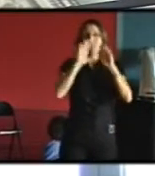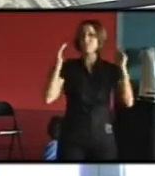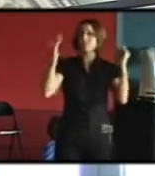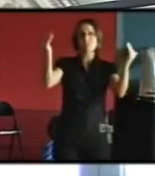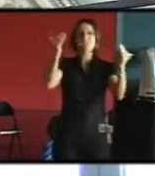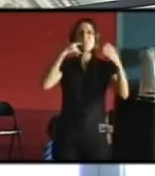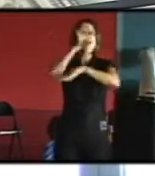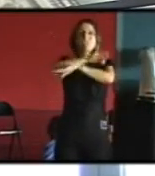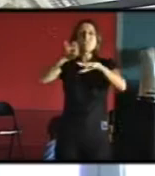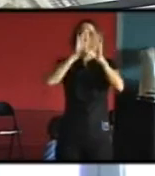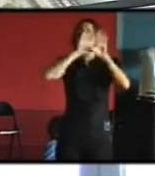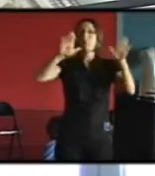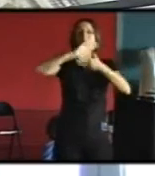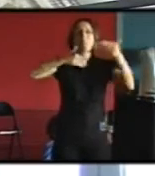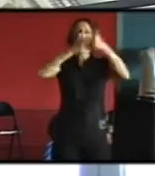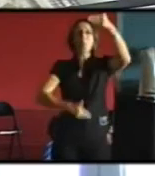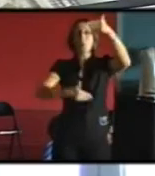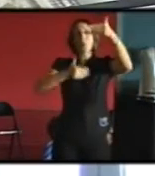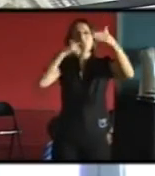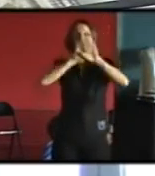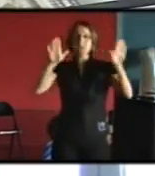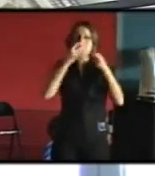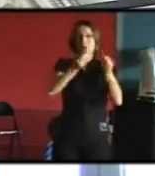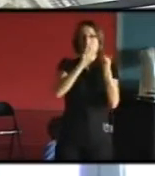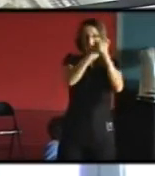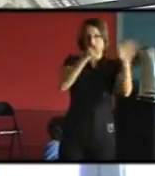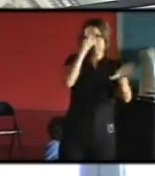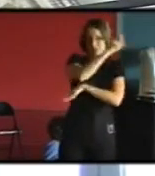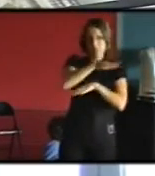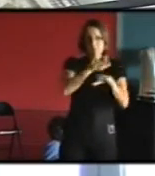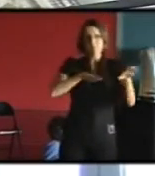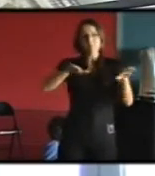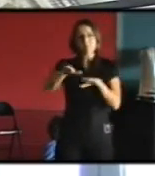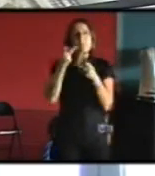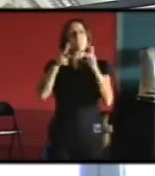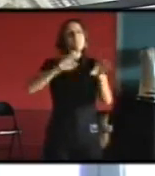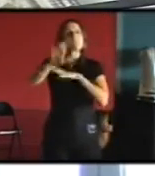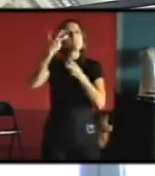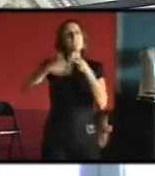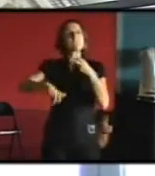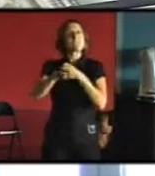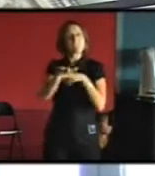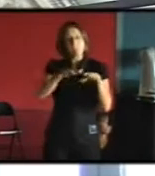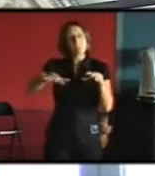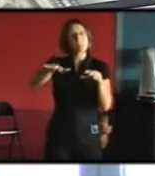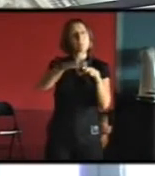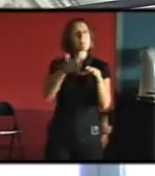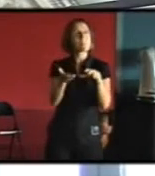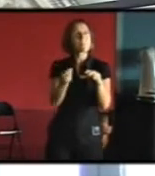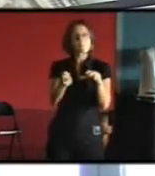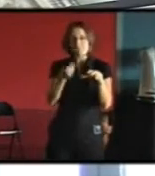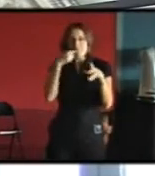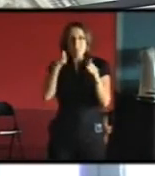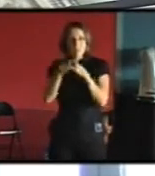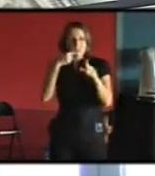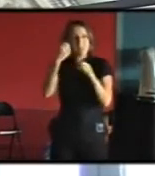ça c'est clair et puis il y a la ville de Pierre qui elle aussi a fait l'objet d'un d